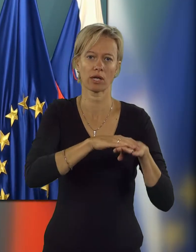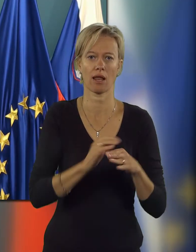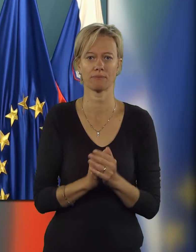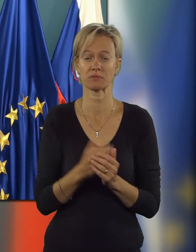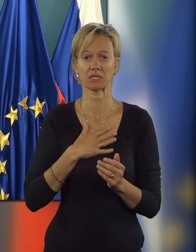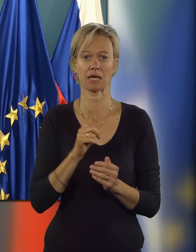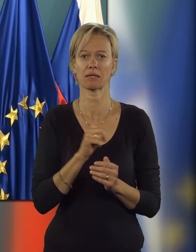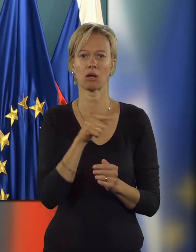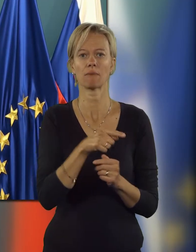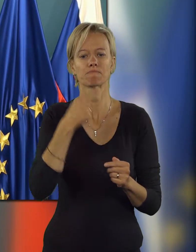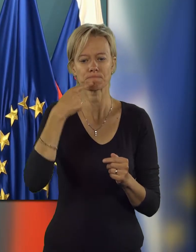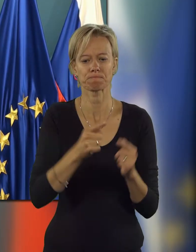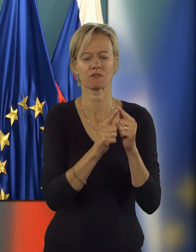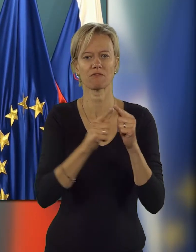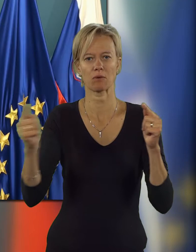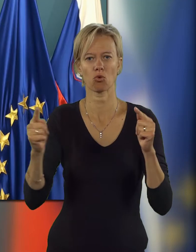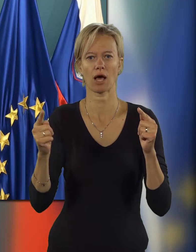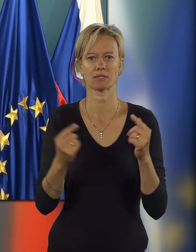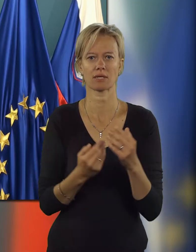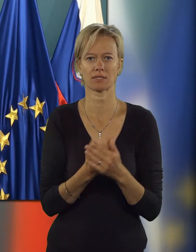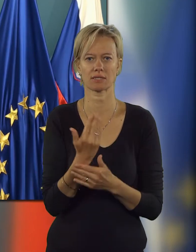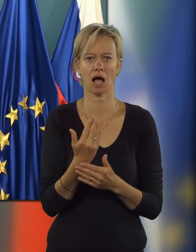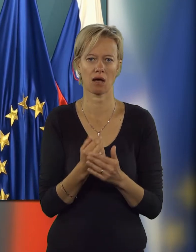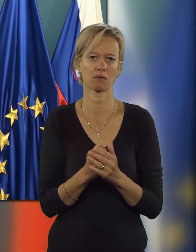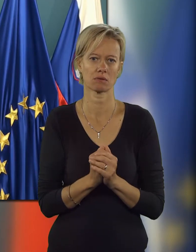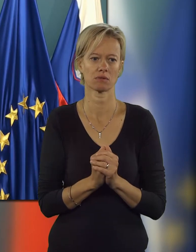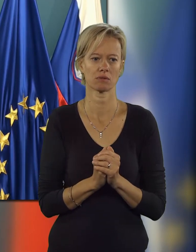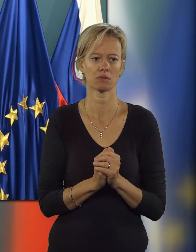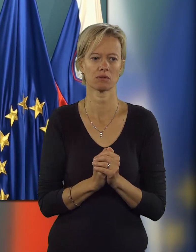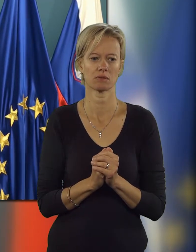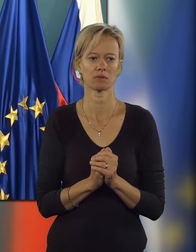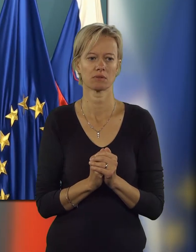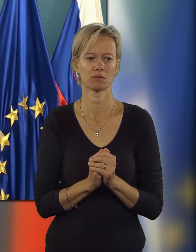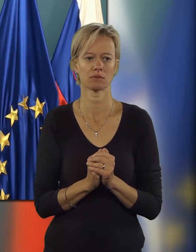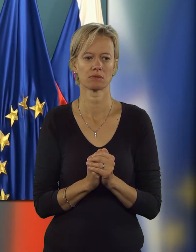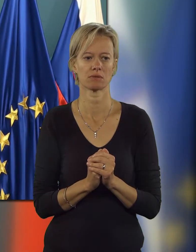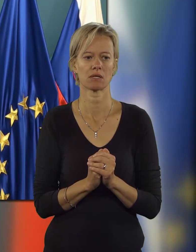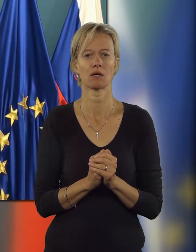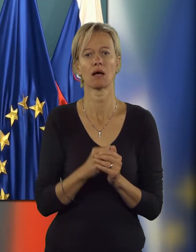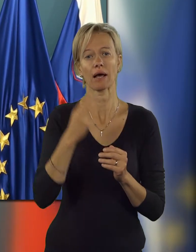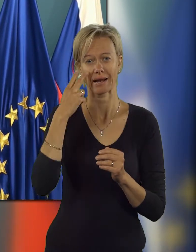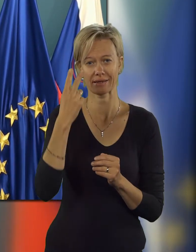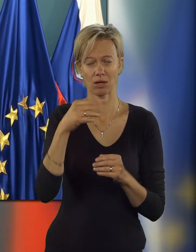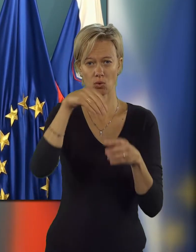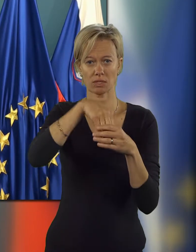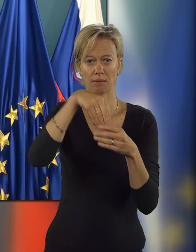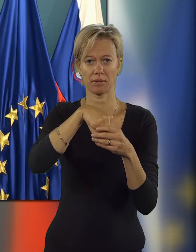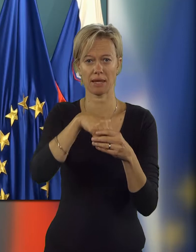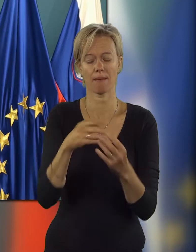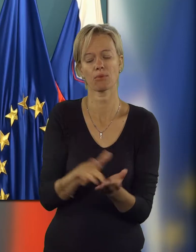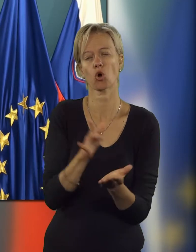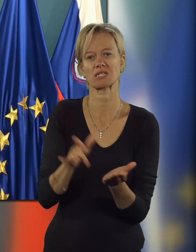Zakaj ni bilo take formulacije pripravljene za prospekt? Konkretno, prosim. Prvič, kar se tiče vsebine